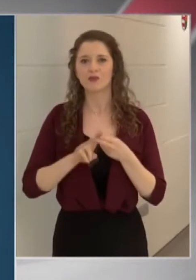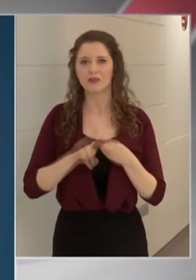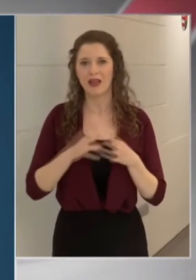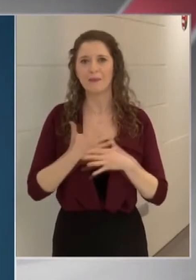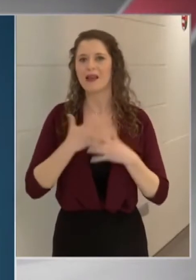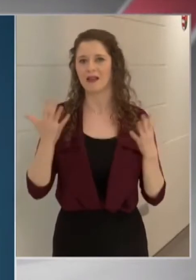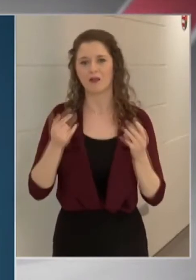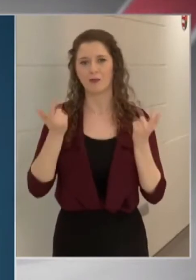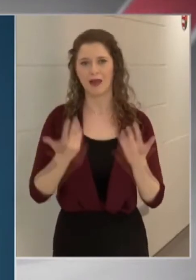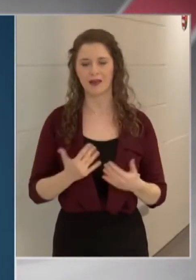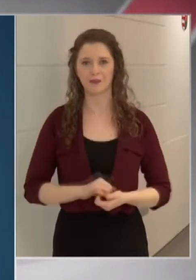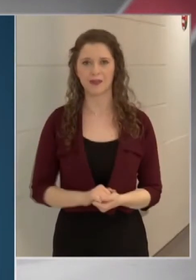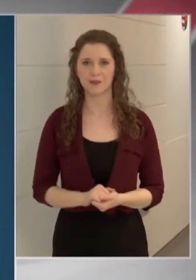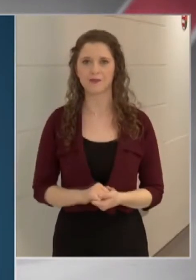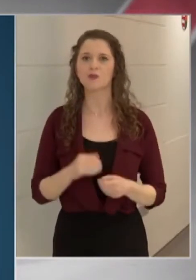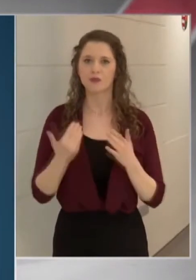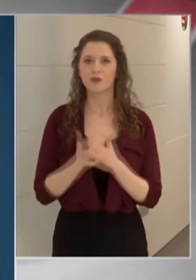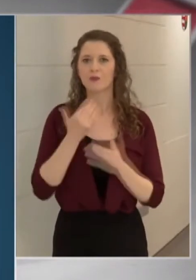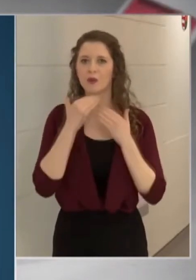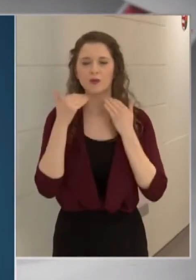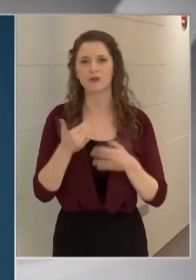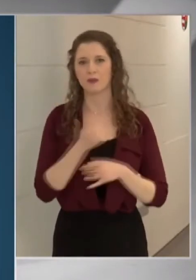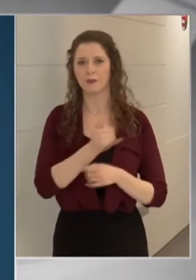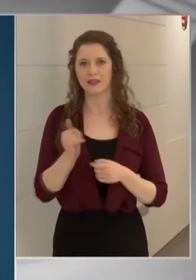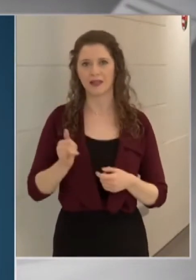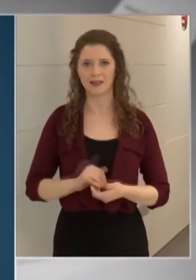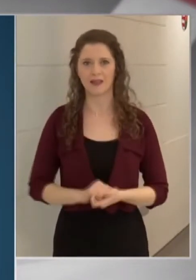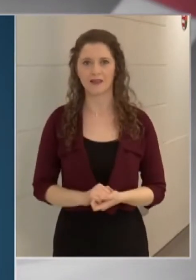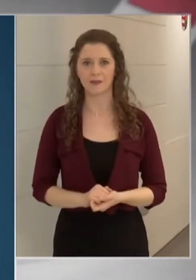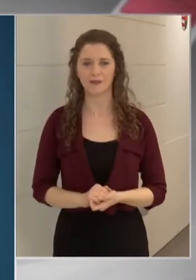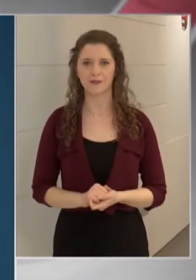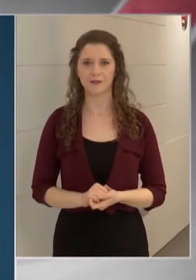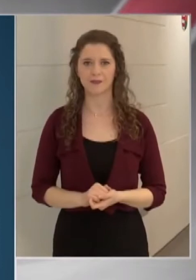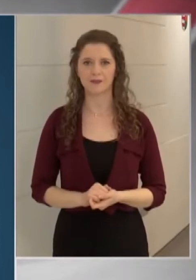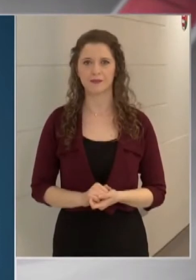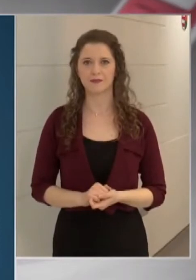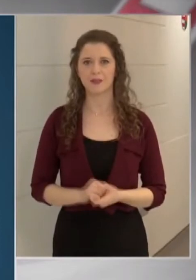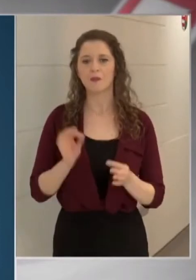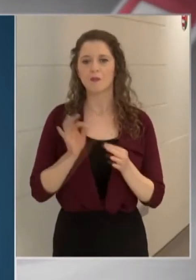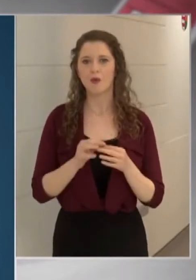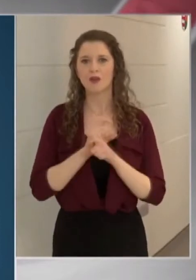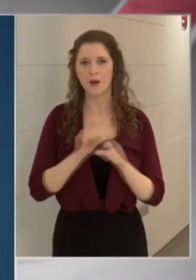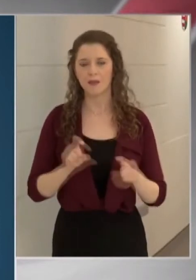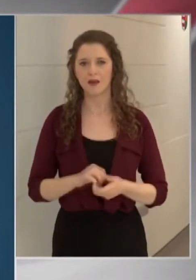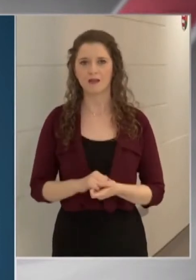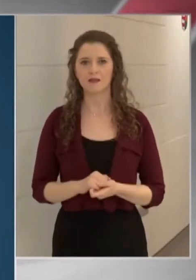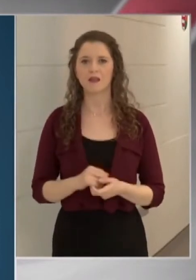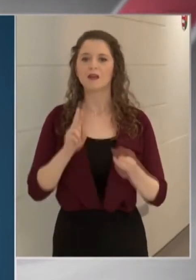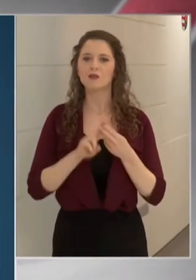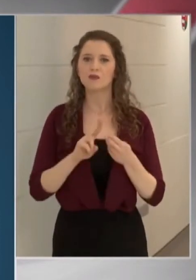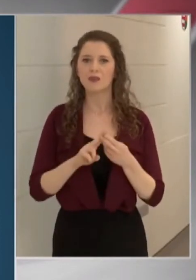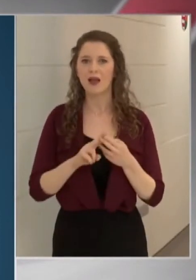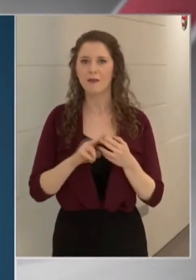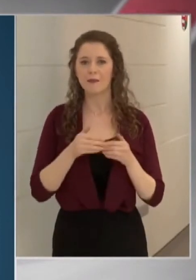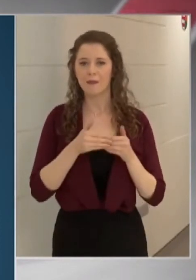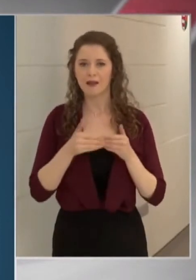az oltások beadása, több mint 276 ezer főt oltottak be. Pontosan annak révén, hogy az ünnepek alatt is